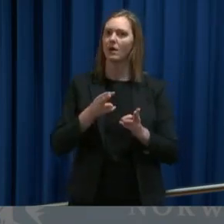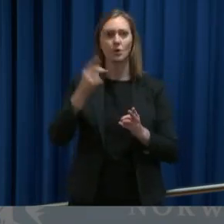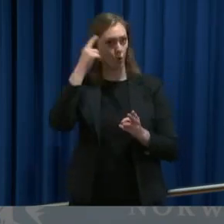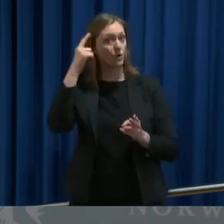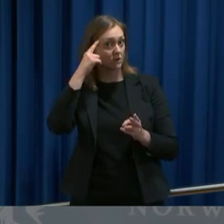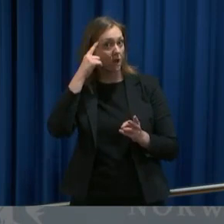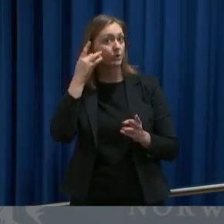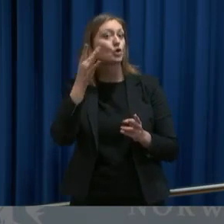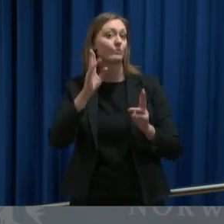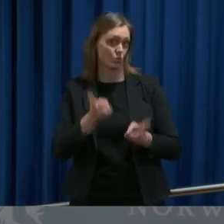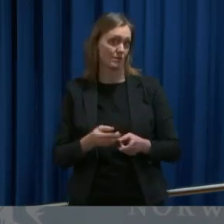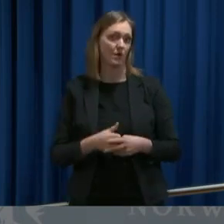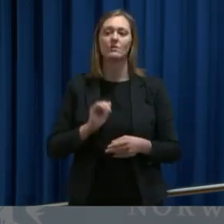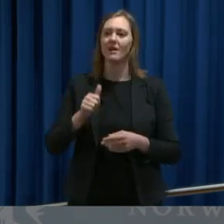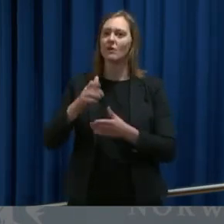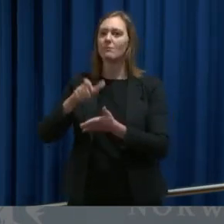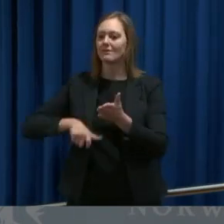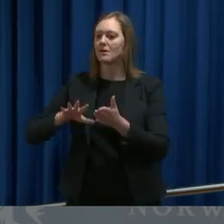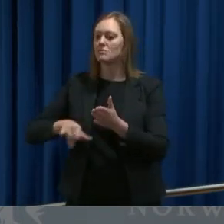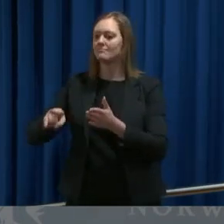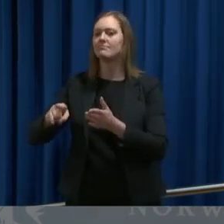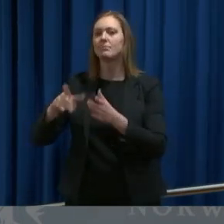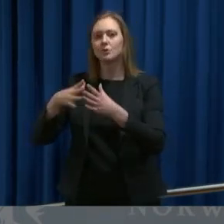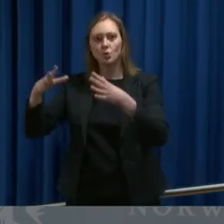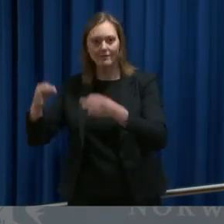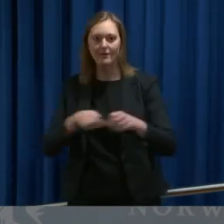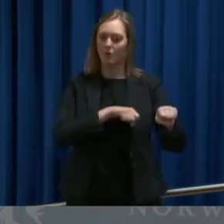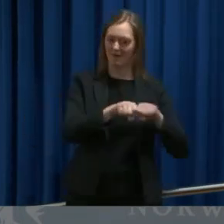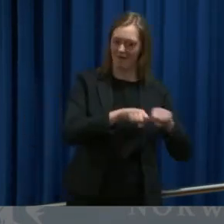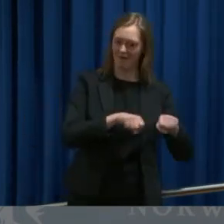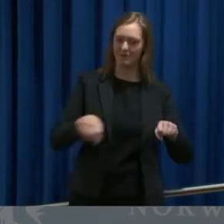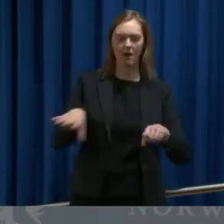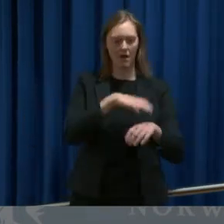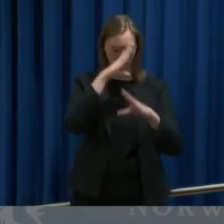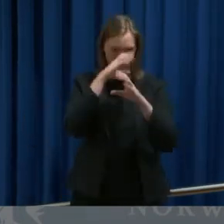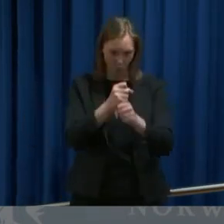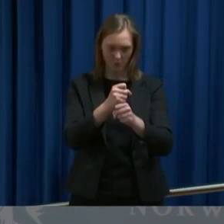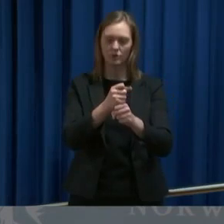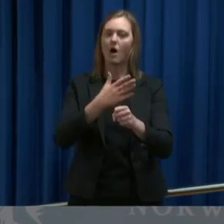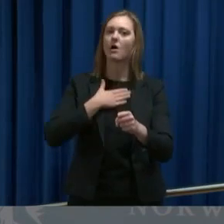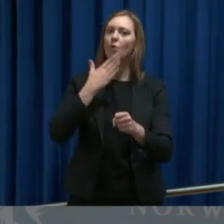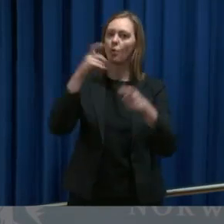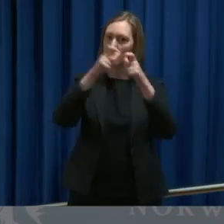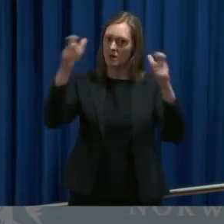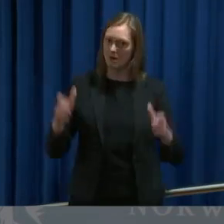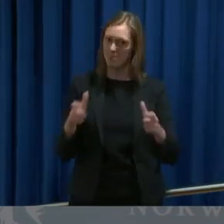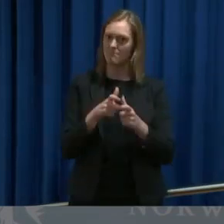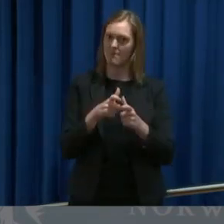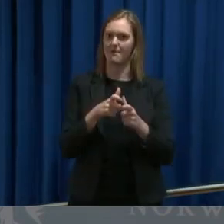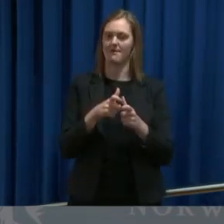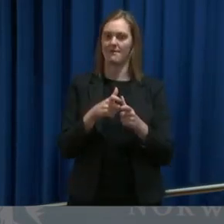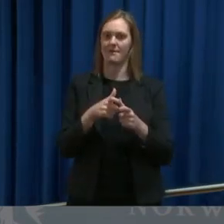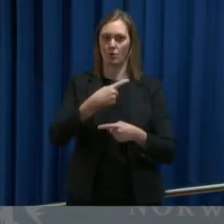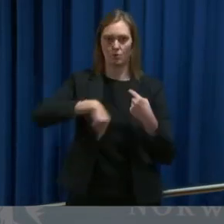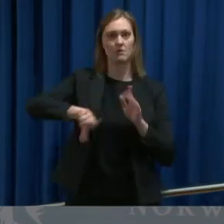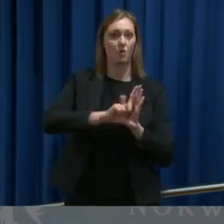Og derfor så har både partiene på Stortinget og regjeringen vært veldig opptatt av å ramme denne loven kraftig inn.